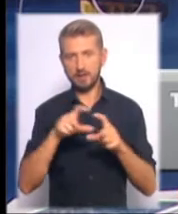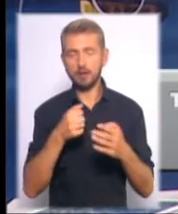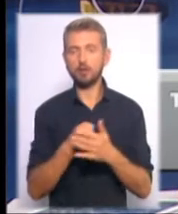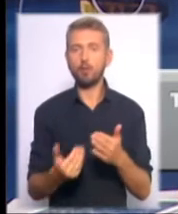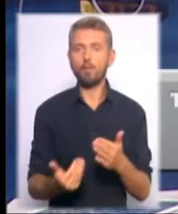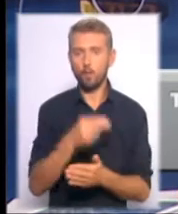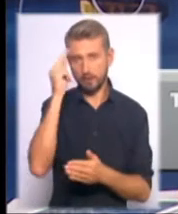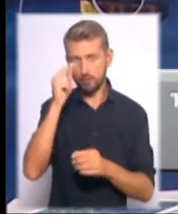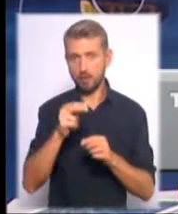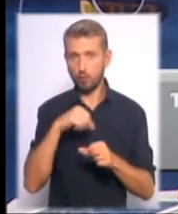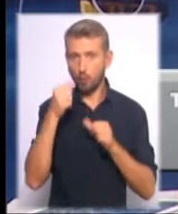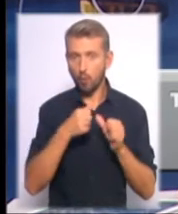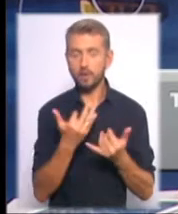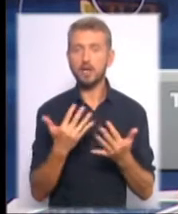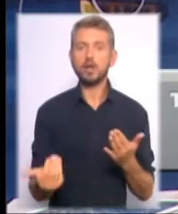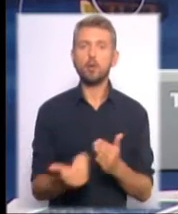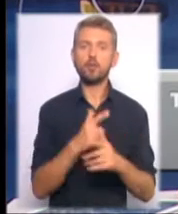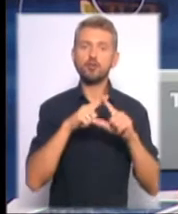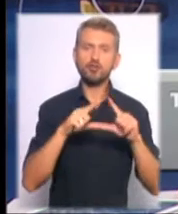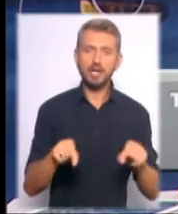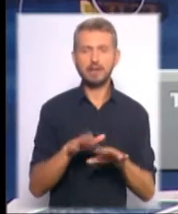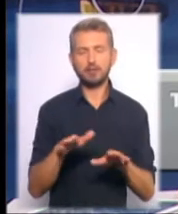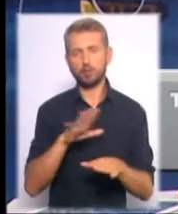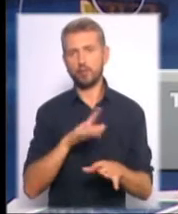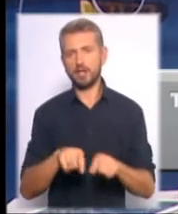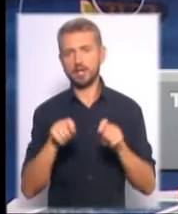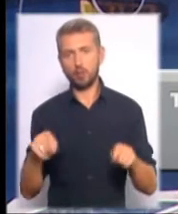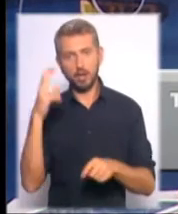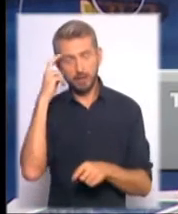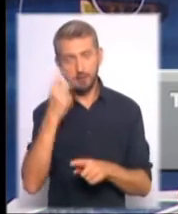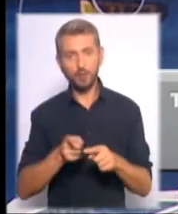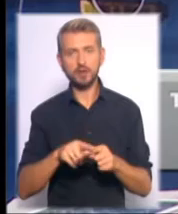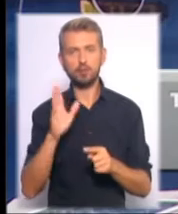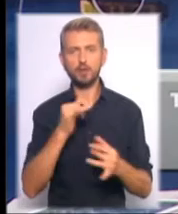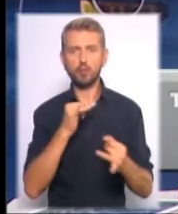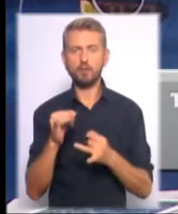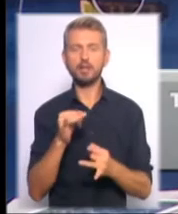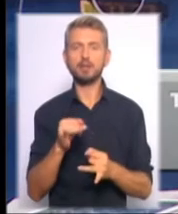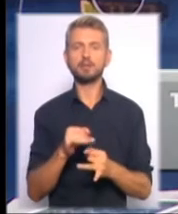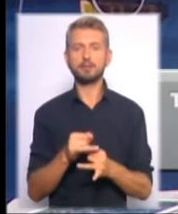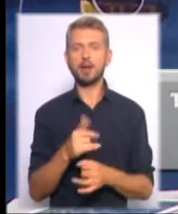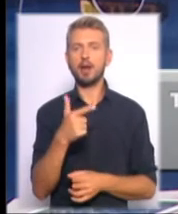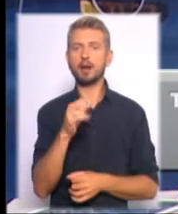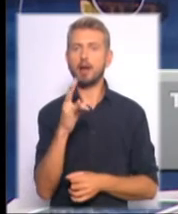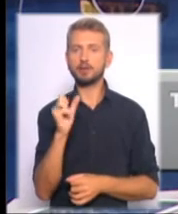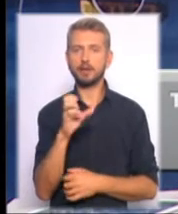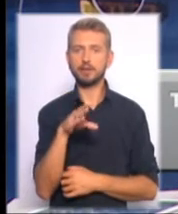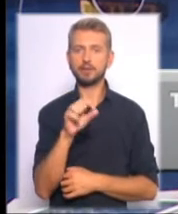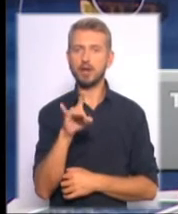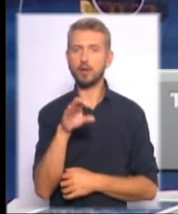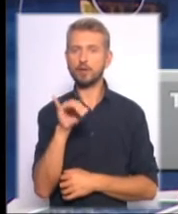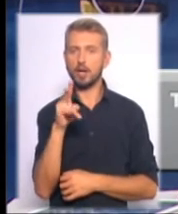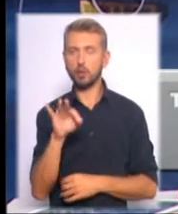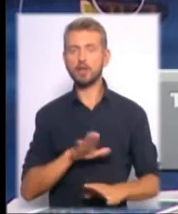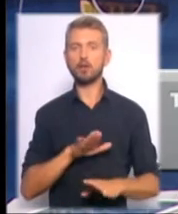року? Скільки нових шкіл і скільки нових дитячих садочків було відкрито у Києві? Про це, власне, все будемо говорити з Ганною Старостенко, заступником голови Київської міської